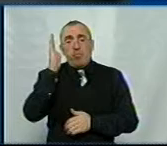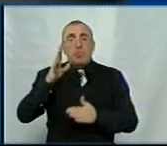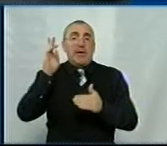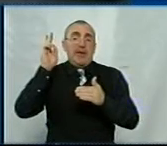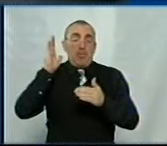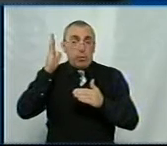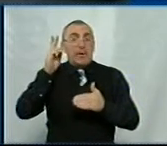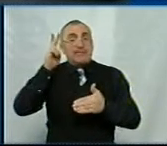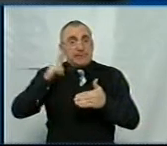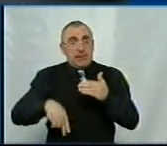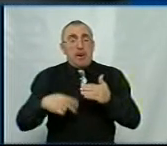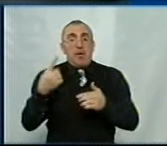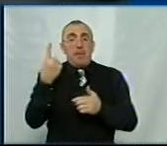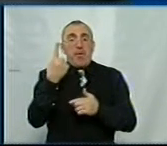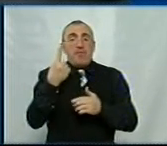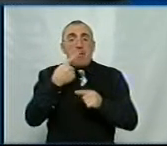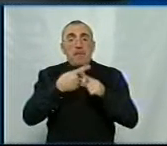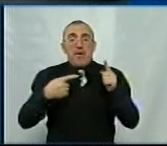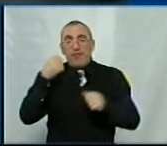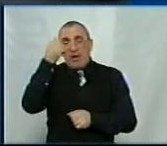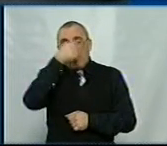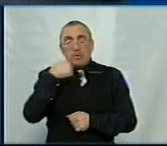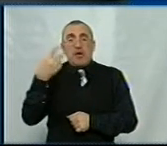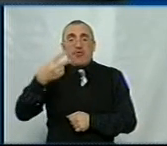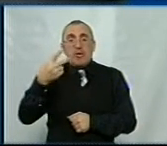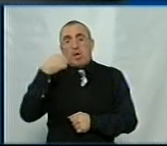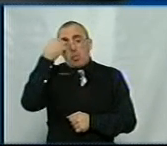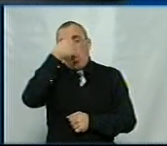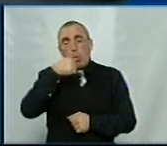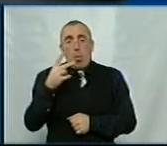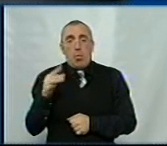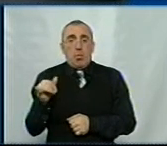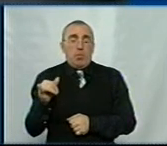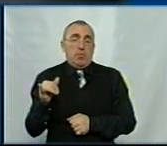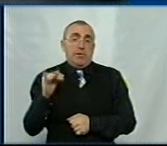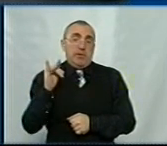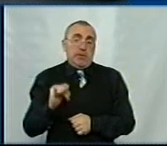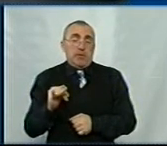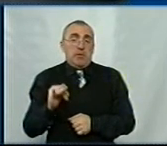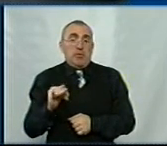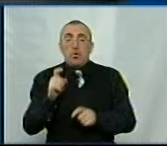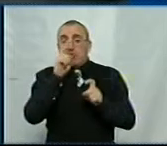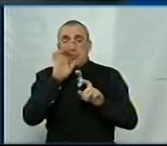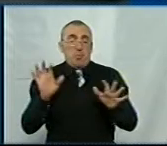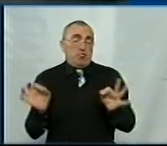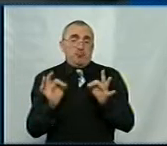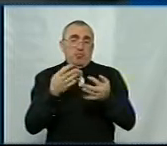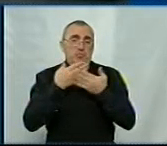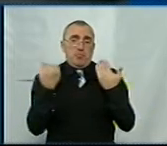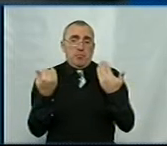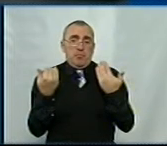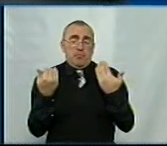закінчено перше півріччя 2020 року. І нічого поганого в цьому немає.